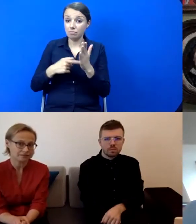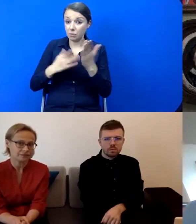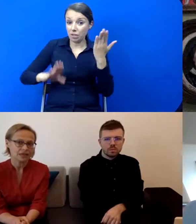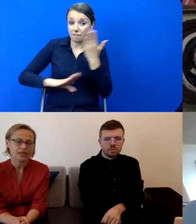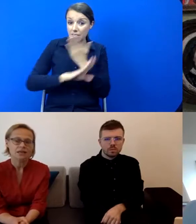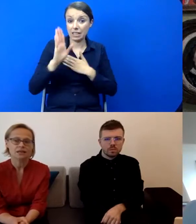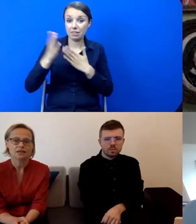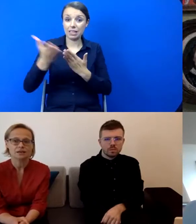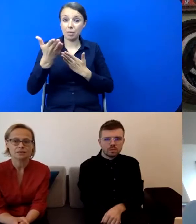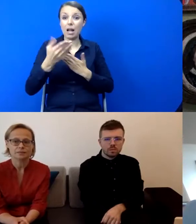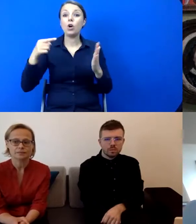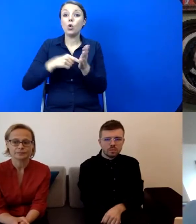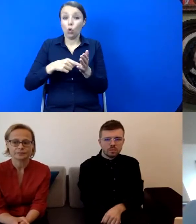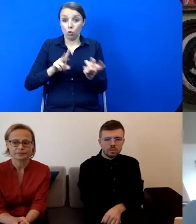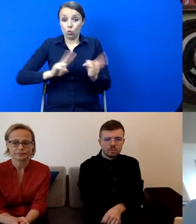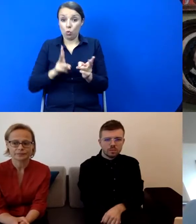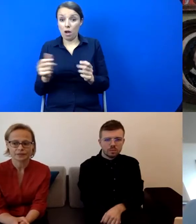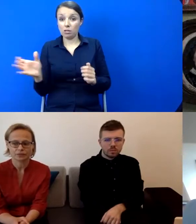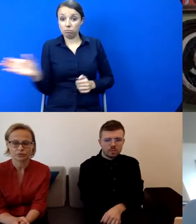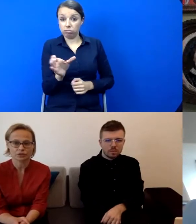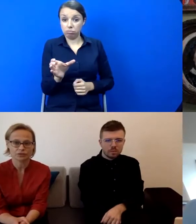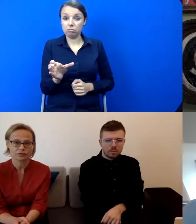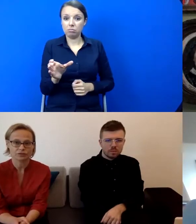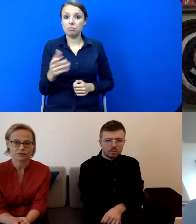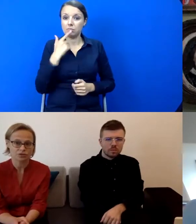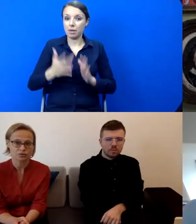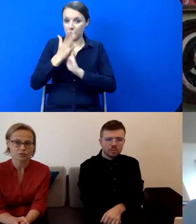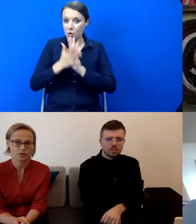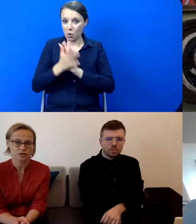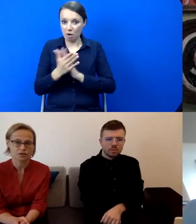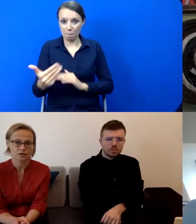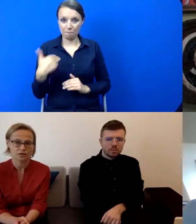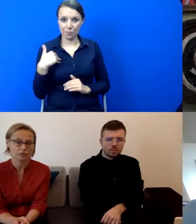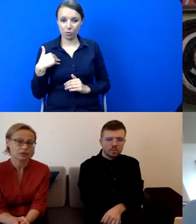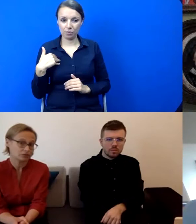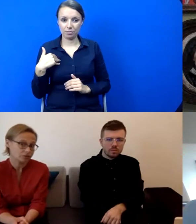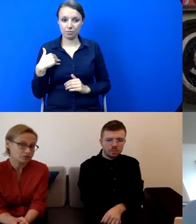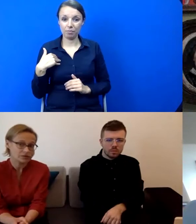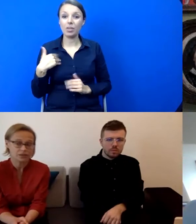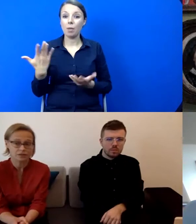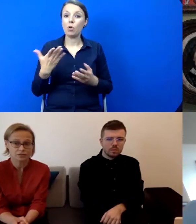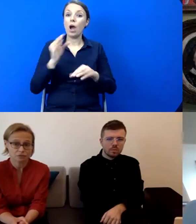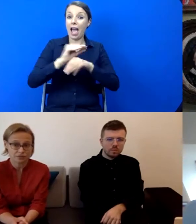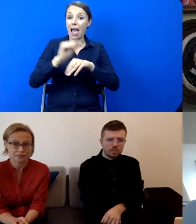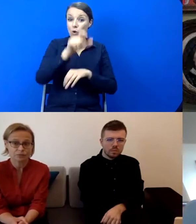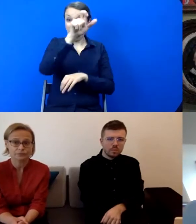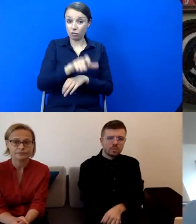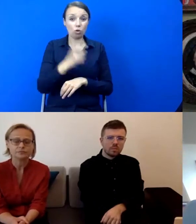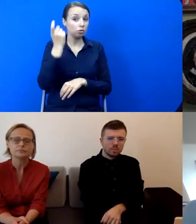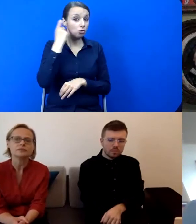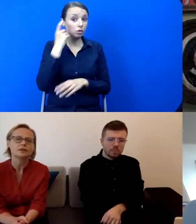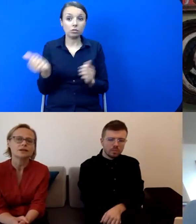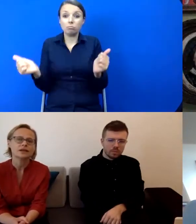z tłumaczem, który towarzyszył edukatorowi, słyszącemu.